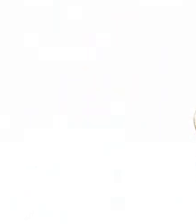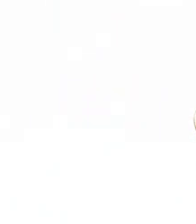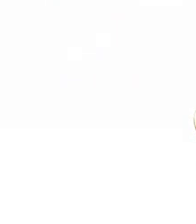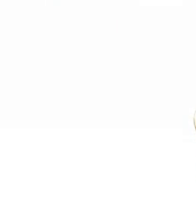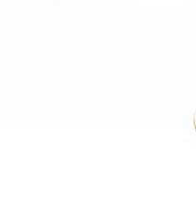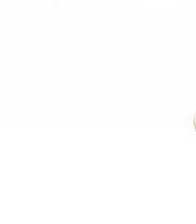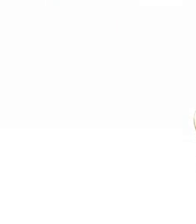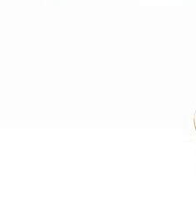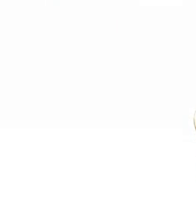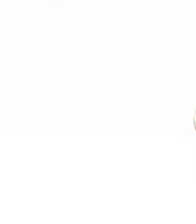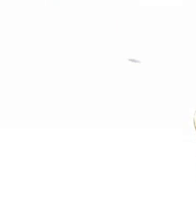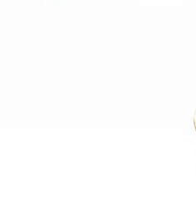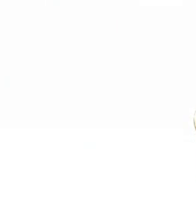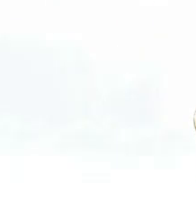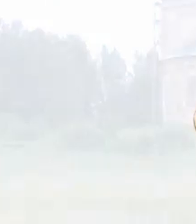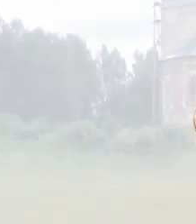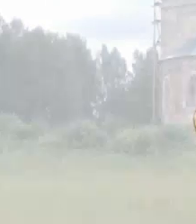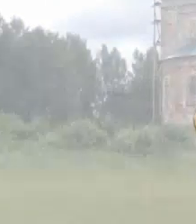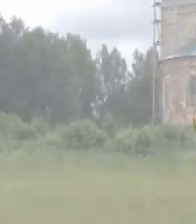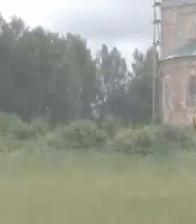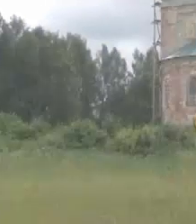Григория Артемия Александра